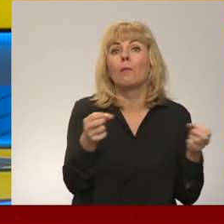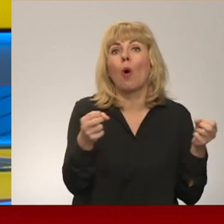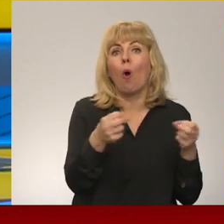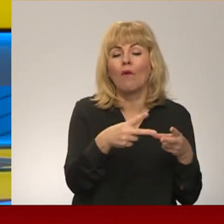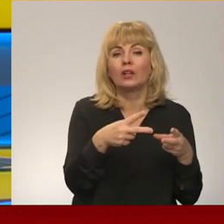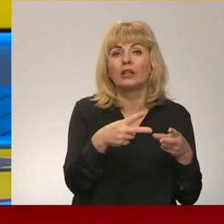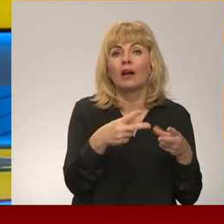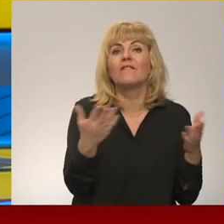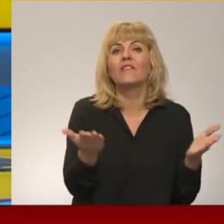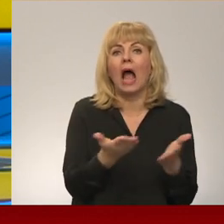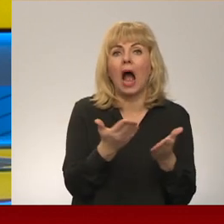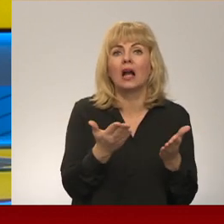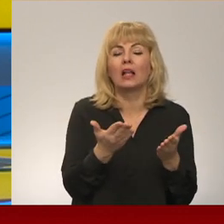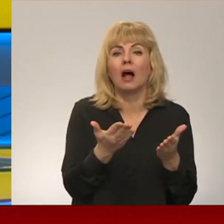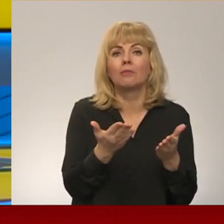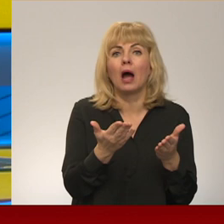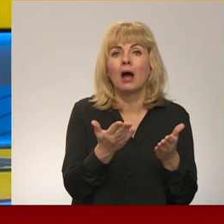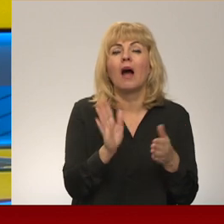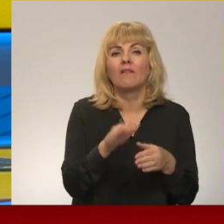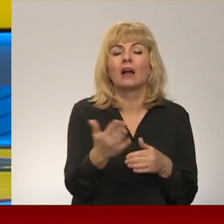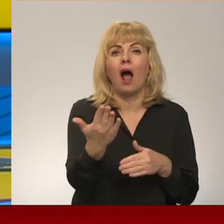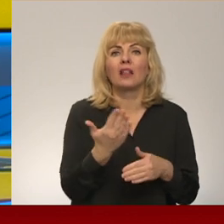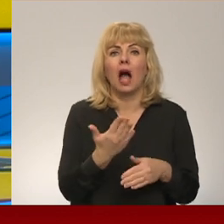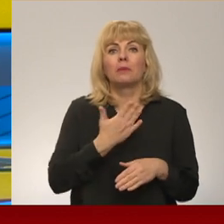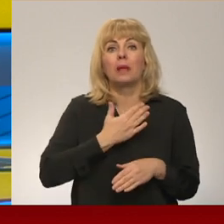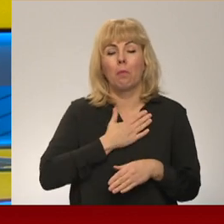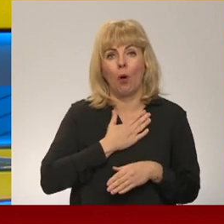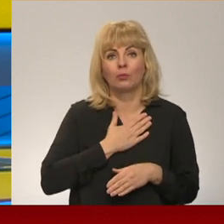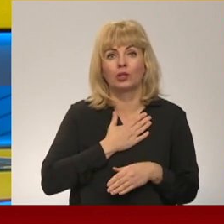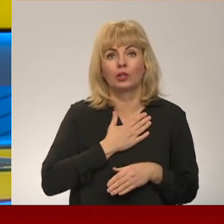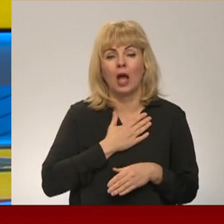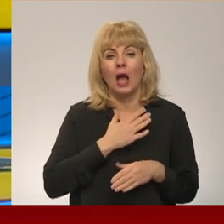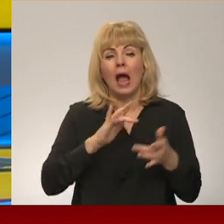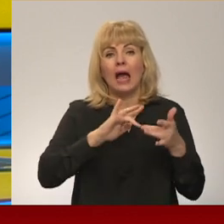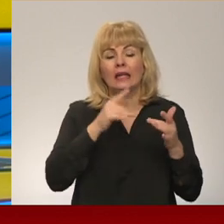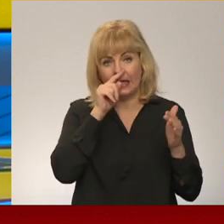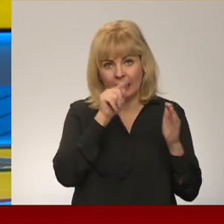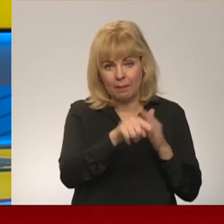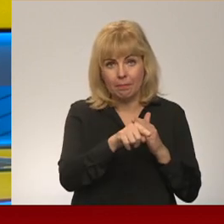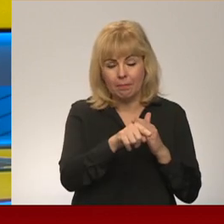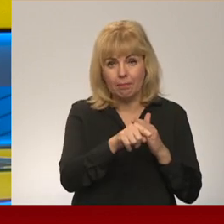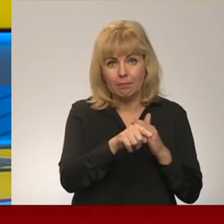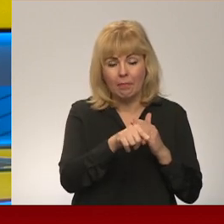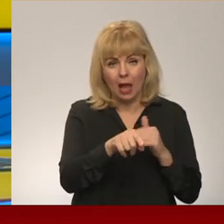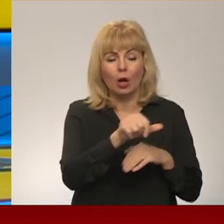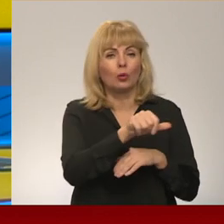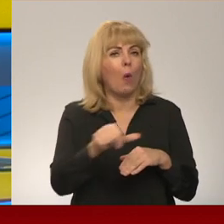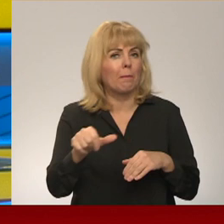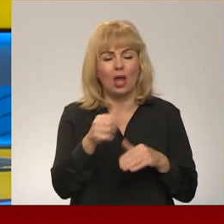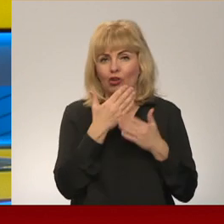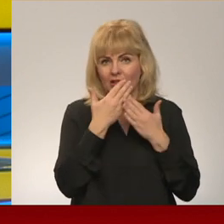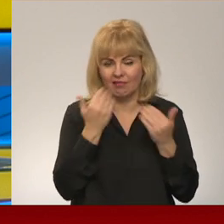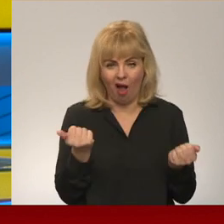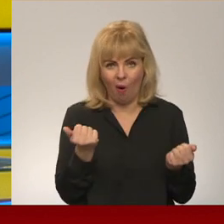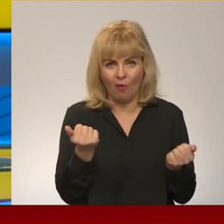atnākt arī pie mums. Jo, kā zinām, kiber tālpā tās robežas nav. Un mēs jau